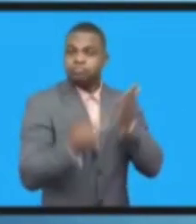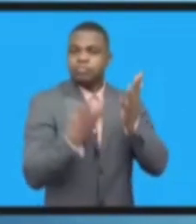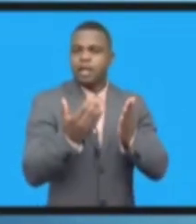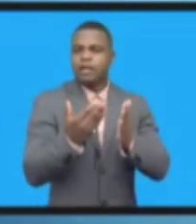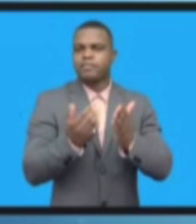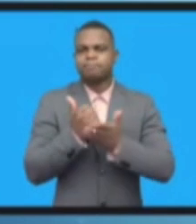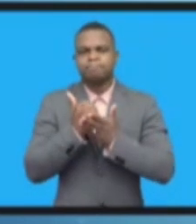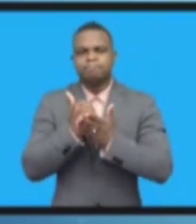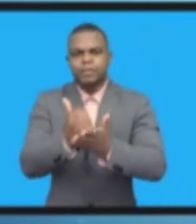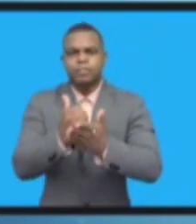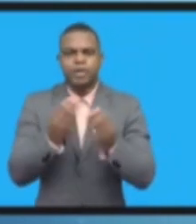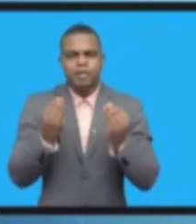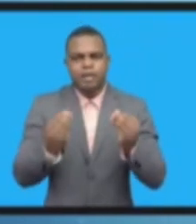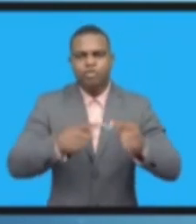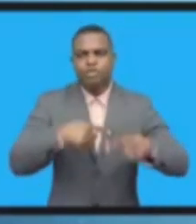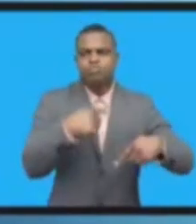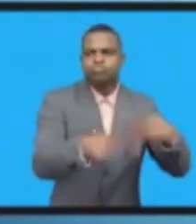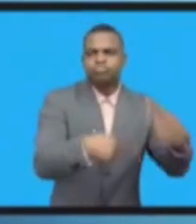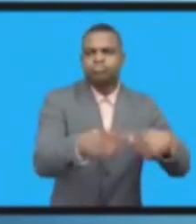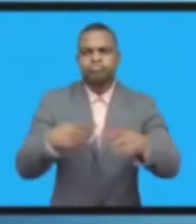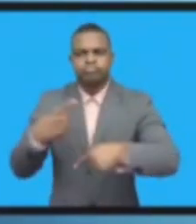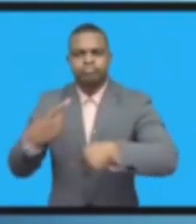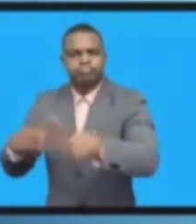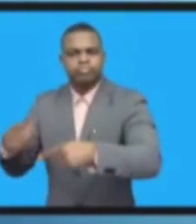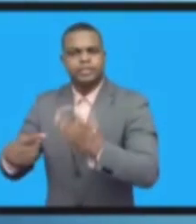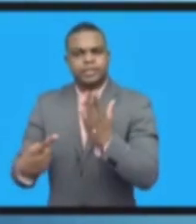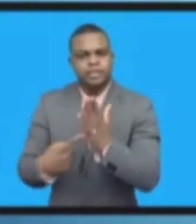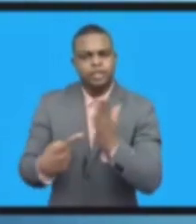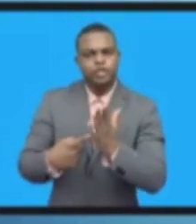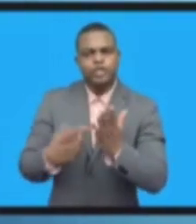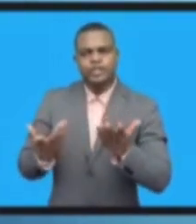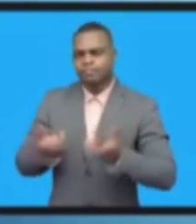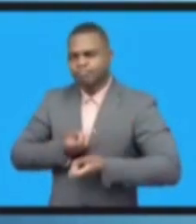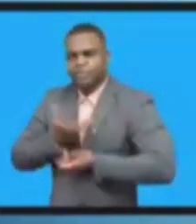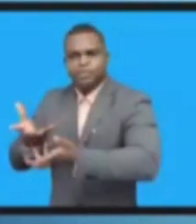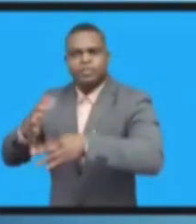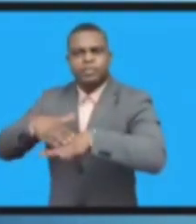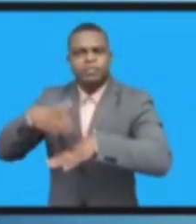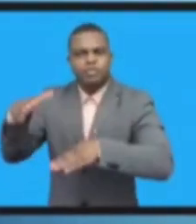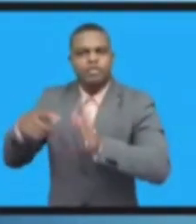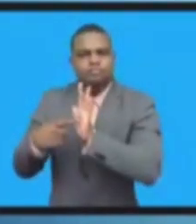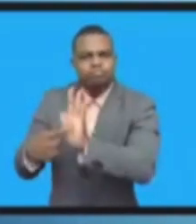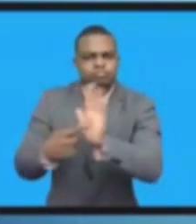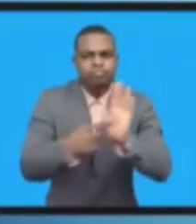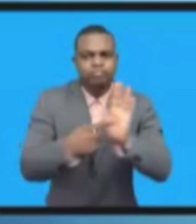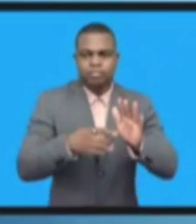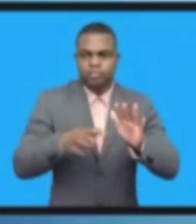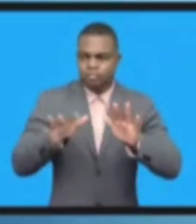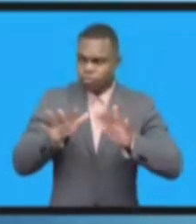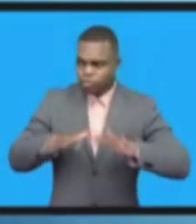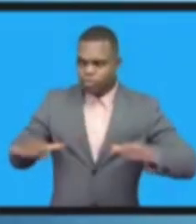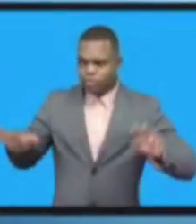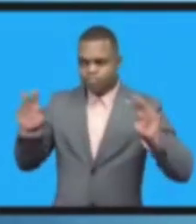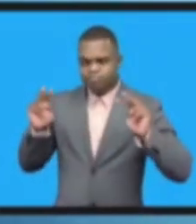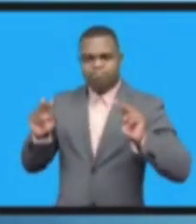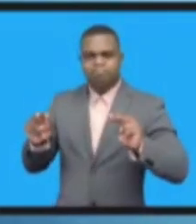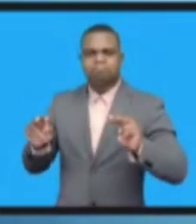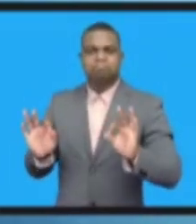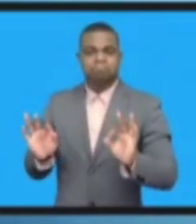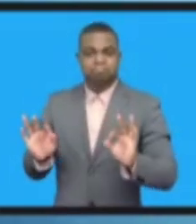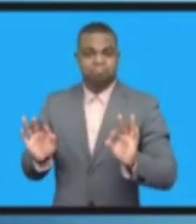технологии – это обеспечение доступа для каждого с технической перспективой. Каждый раз, когда вы выходите в интернет, вне зависимости на каком